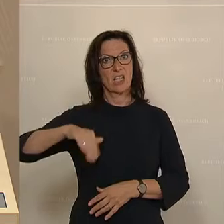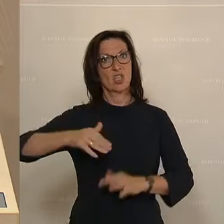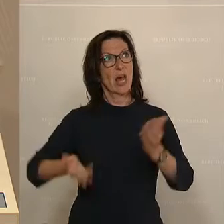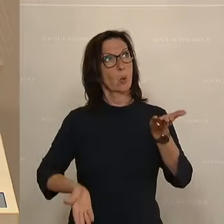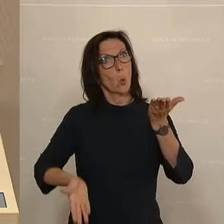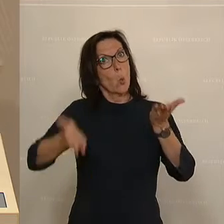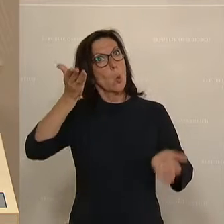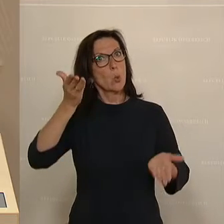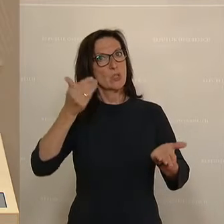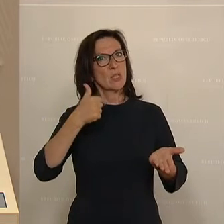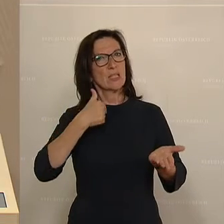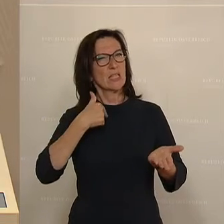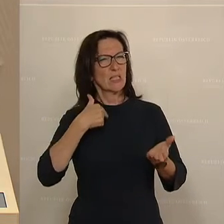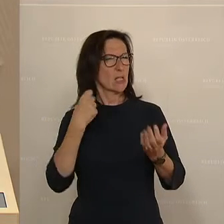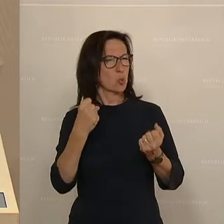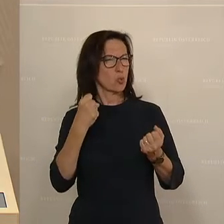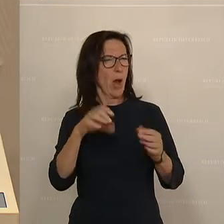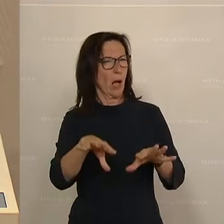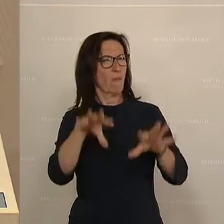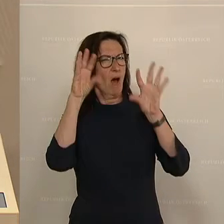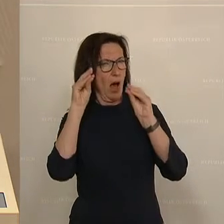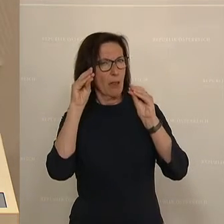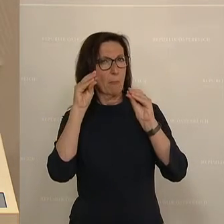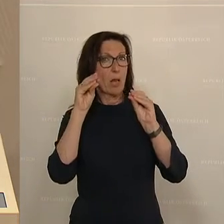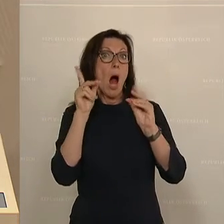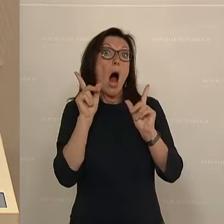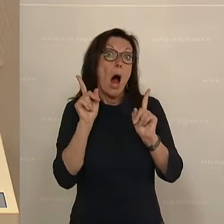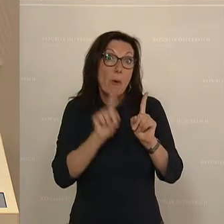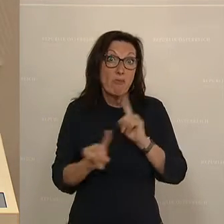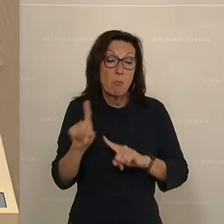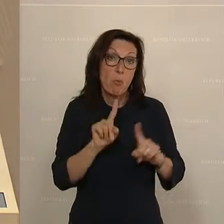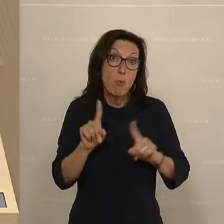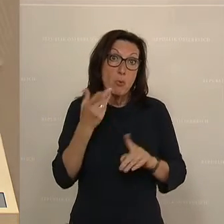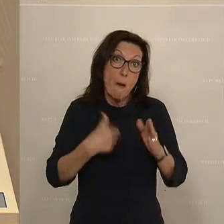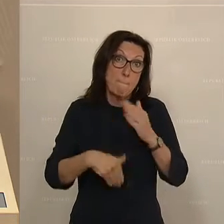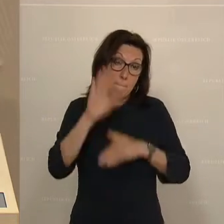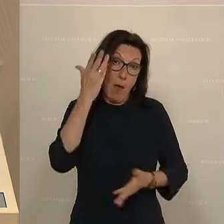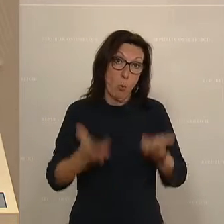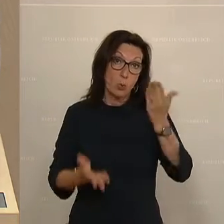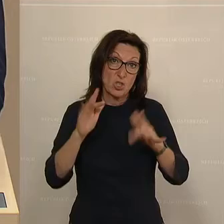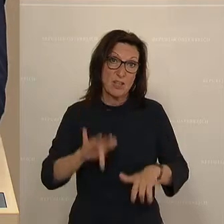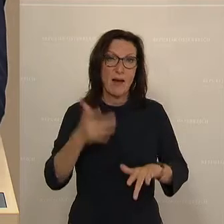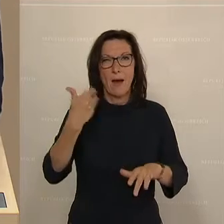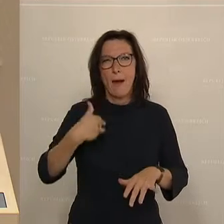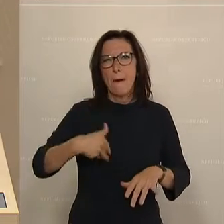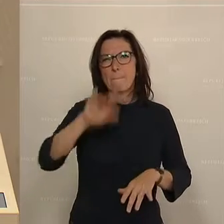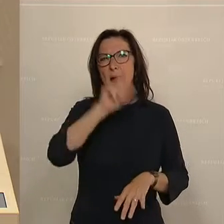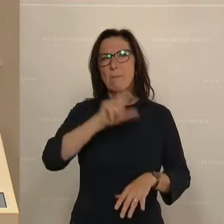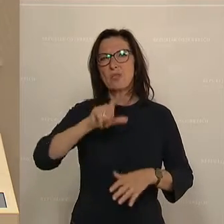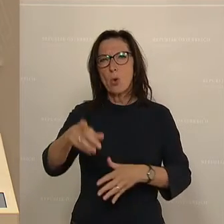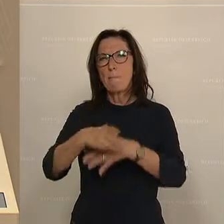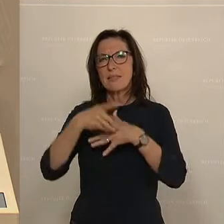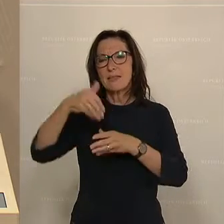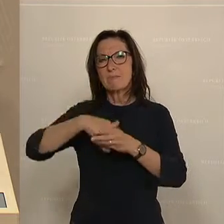stark. Ich nehme sie gar nicht so stark wahr, als sie aber augenscheinlich sind. Es ist schon skurril, dass die Mehrheit der Patienten weiblich ist, die